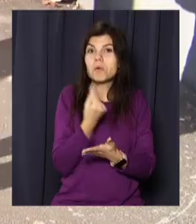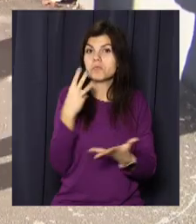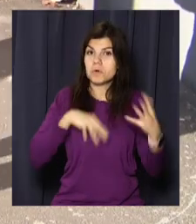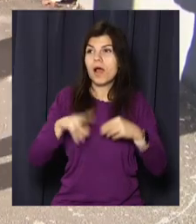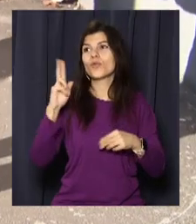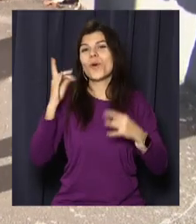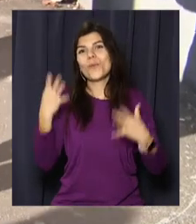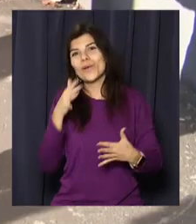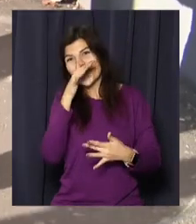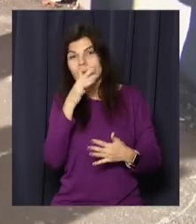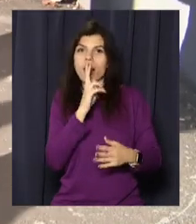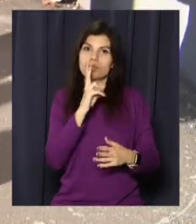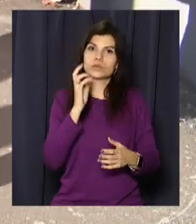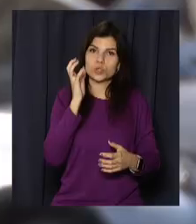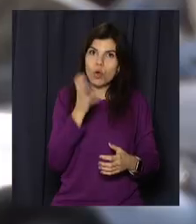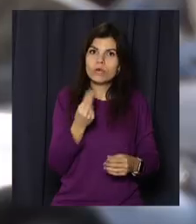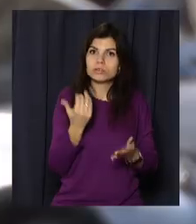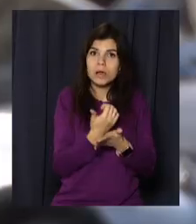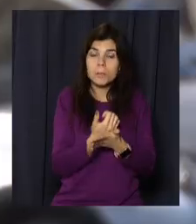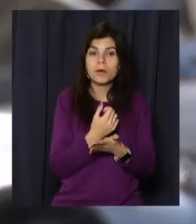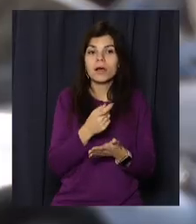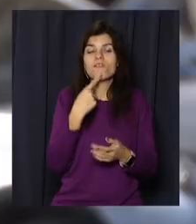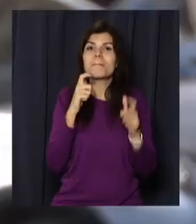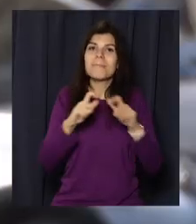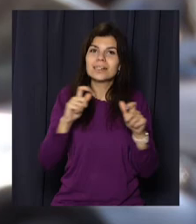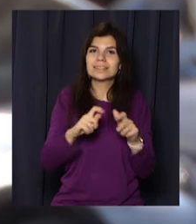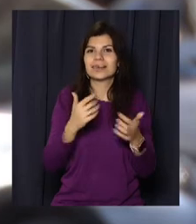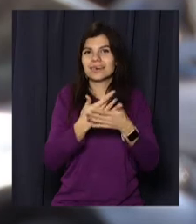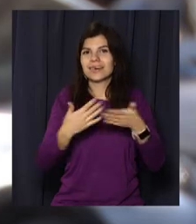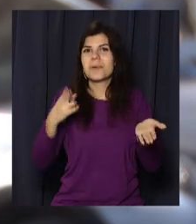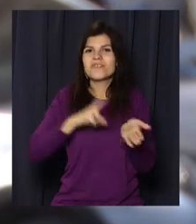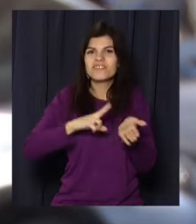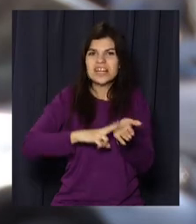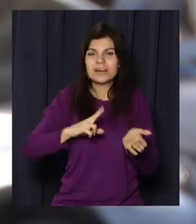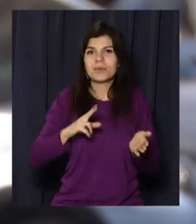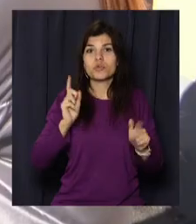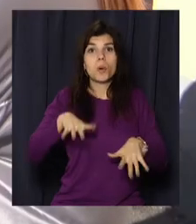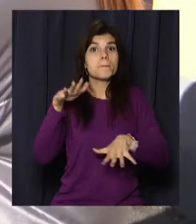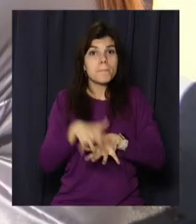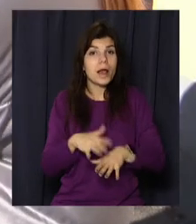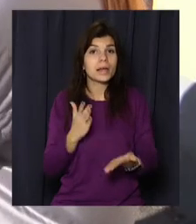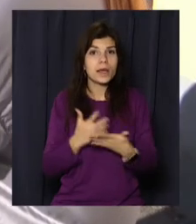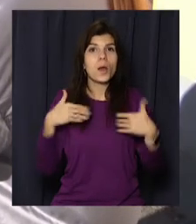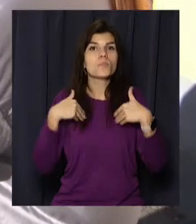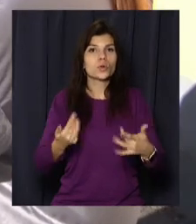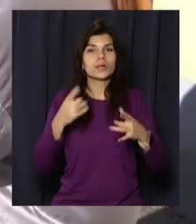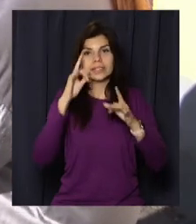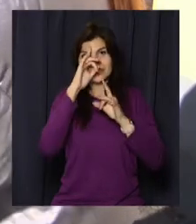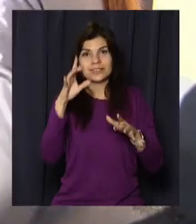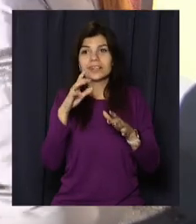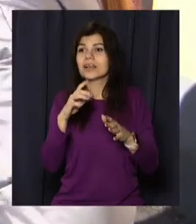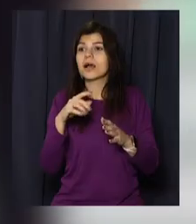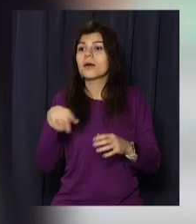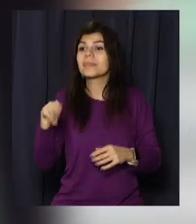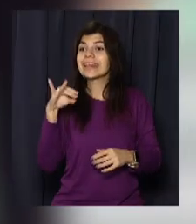гроші, розповідає таргетолог Денис Кофтун. Бренди, магазини, компанії, виробники та навіть банки пропонують популярним тік-токерам